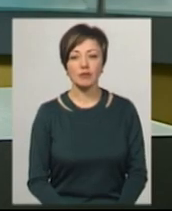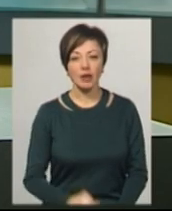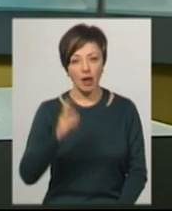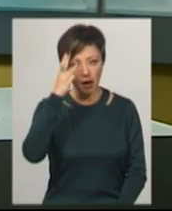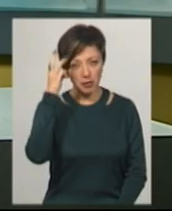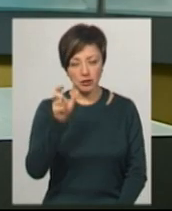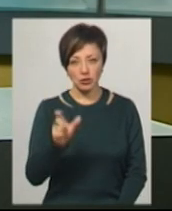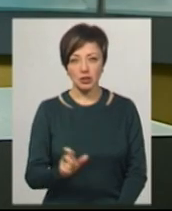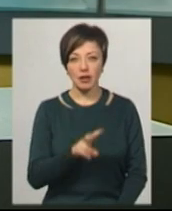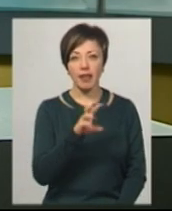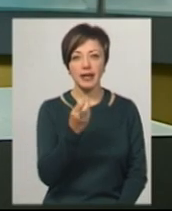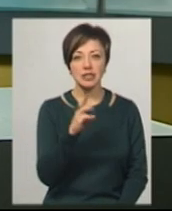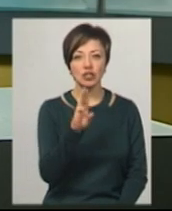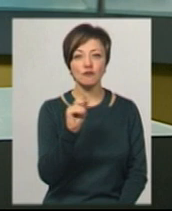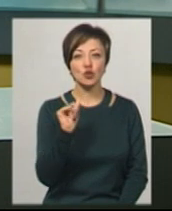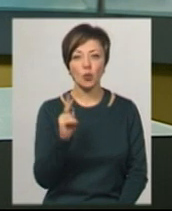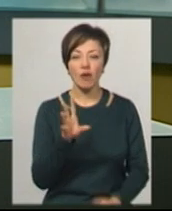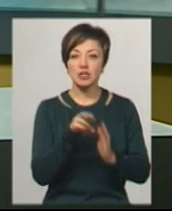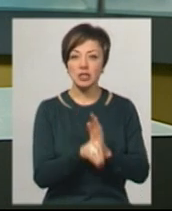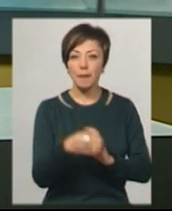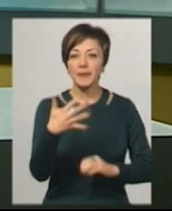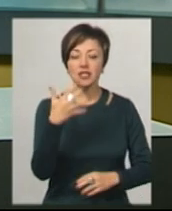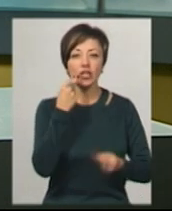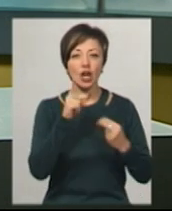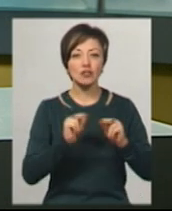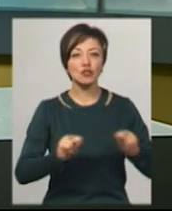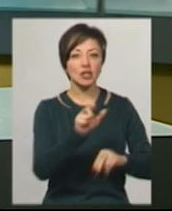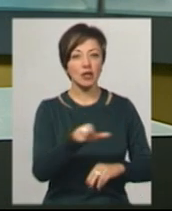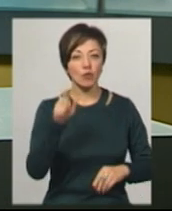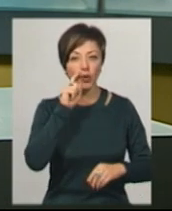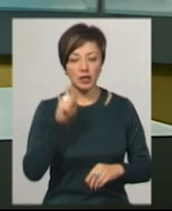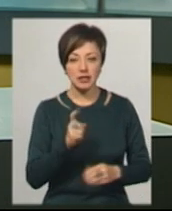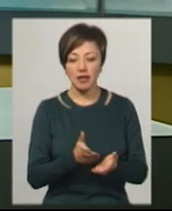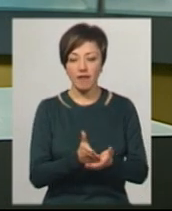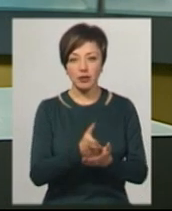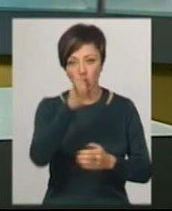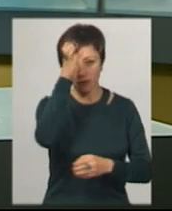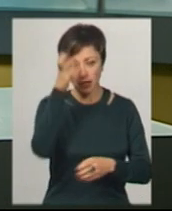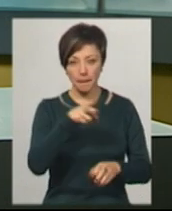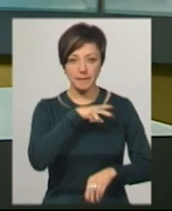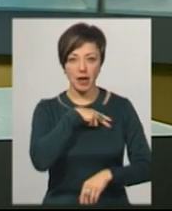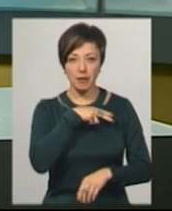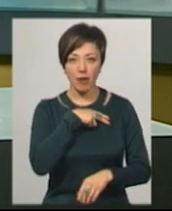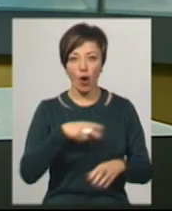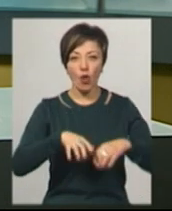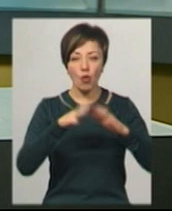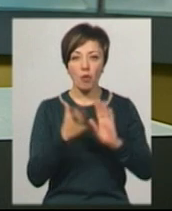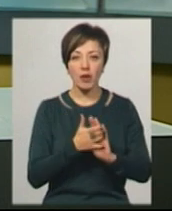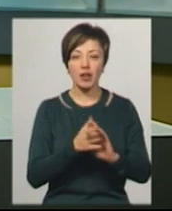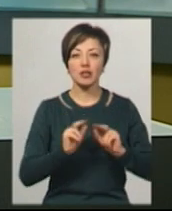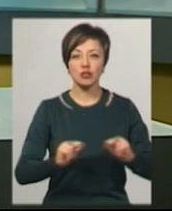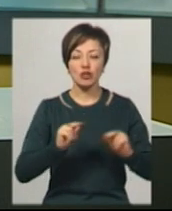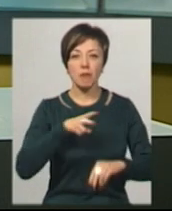Хмельничанка Леся Шевчук увійшла в топ-50 кращих вчителів України за версією освітянської премії Global Teachers Prize